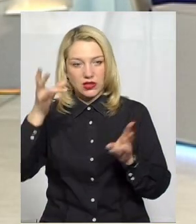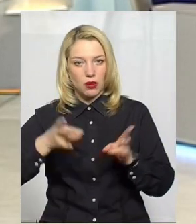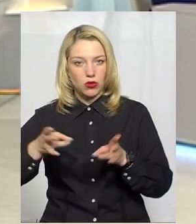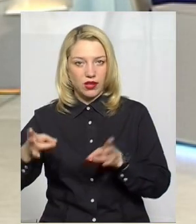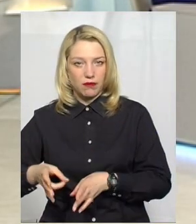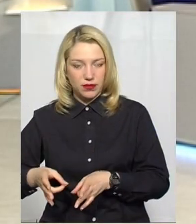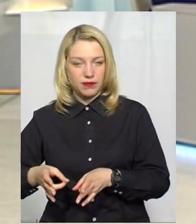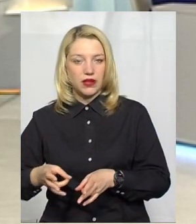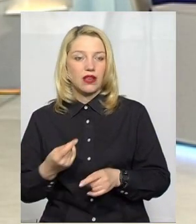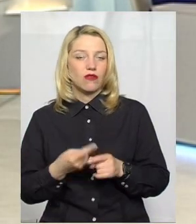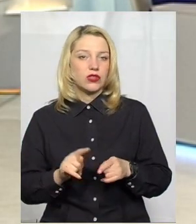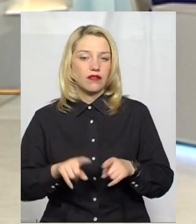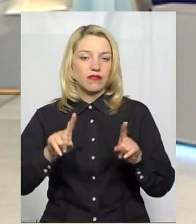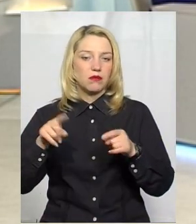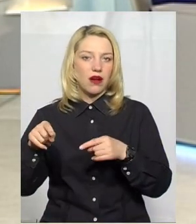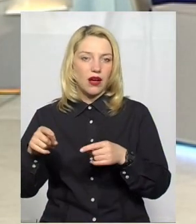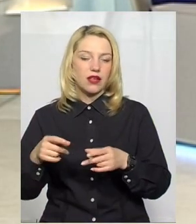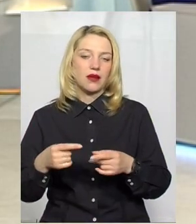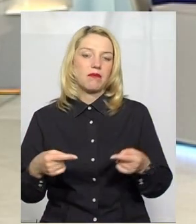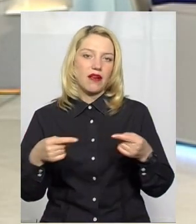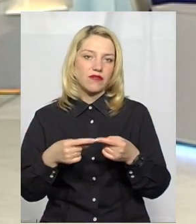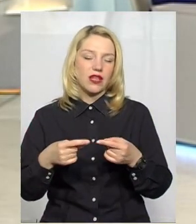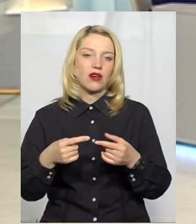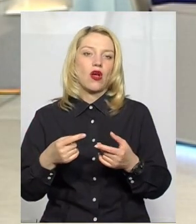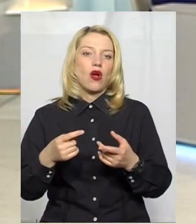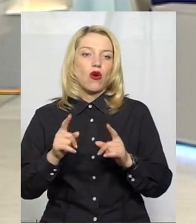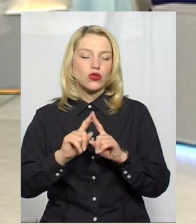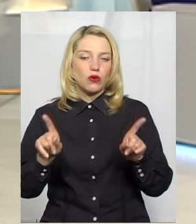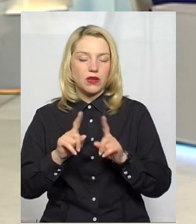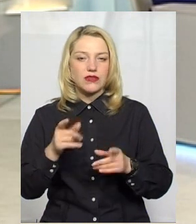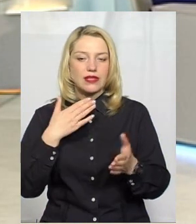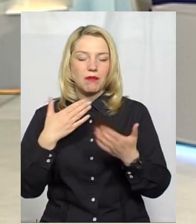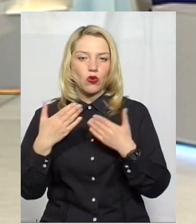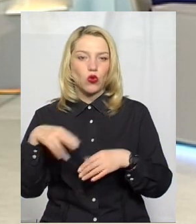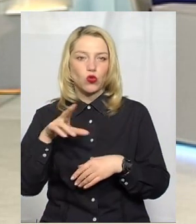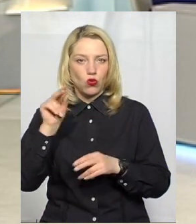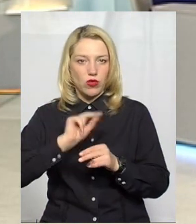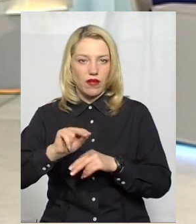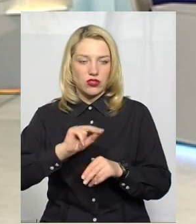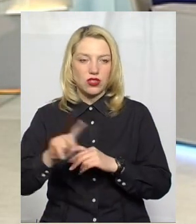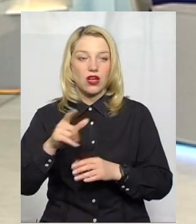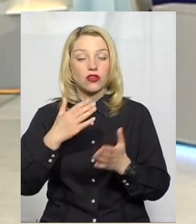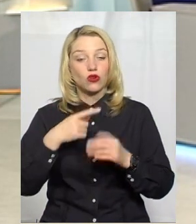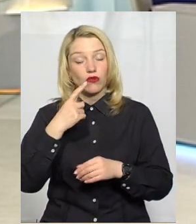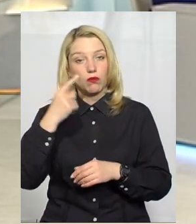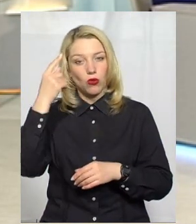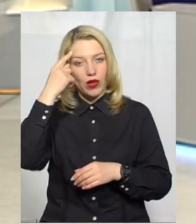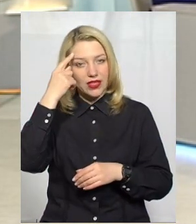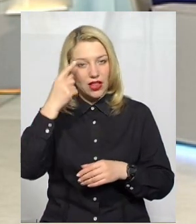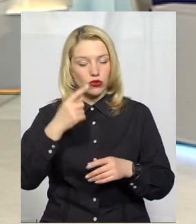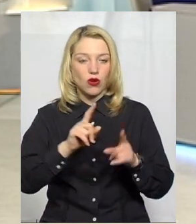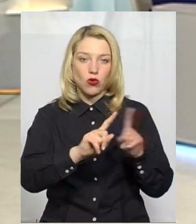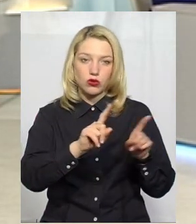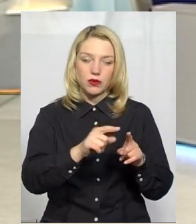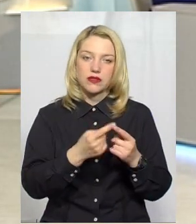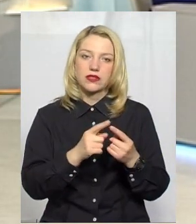вимагає певних особливостей підходу до навчання. Якщо ми говоримо про інтелектуальні особливості, це будуть